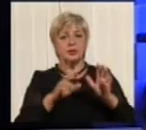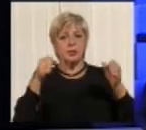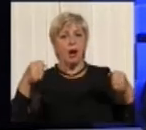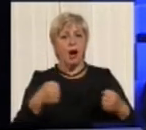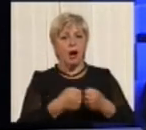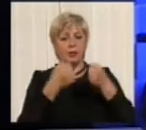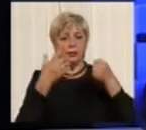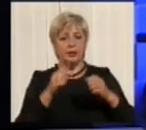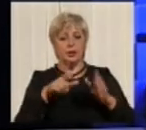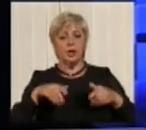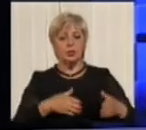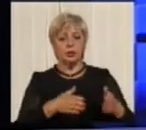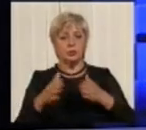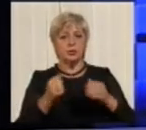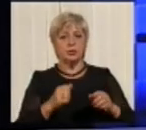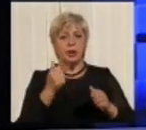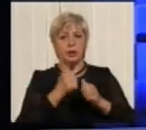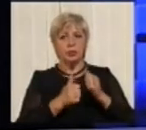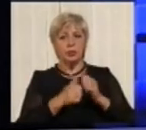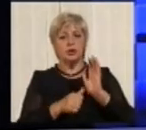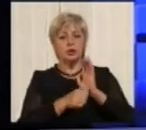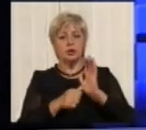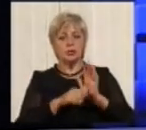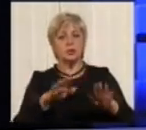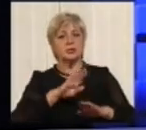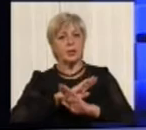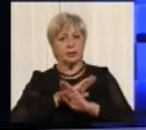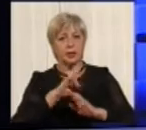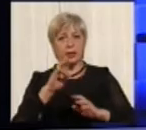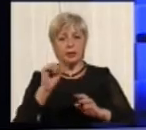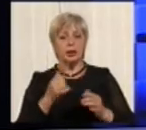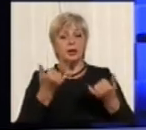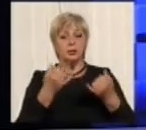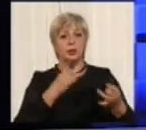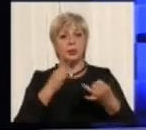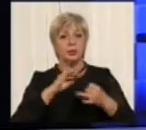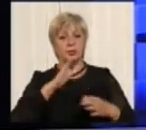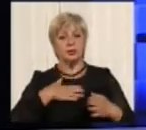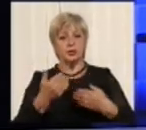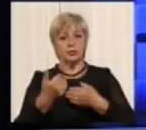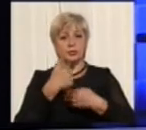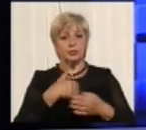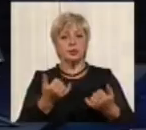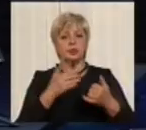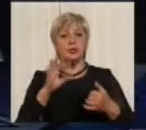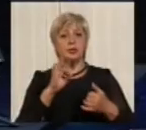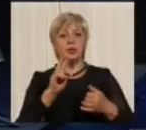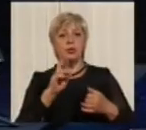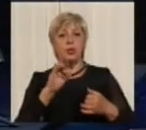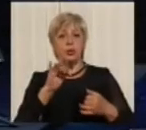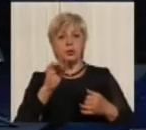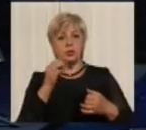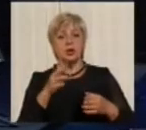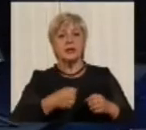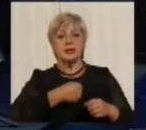Кожна шоста смертельна. Про те, як зменшити кількість аварій, ми сьогодні поговоримо із нашим гостем. Сьогодні у нас у студії Олександр Коріш, старший